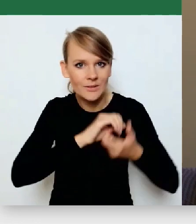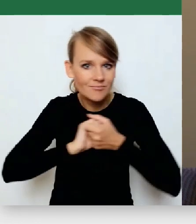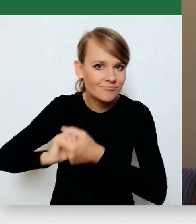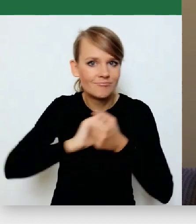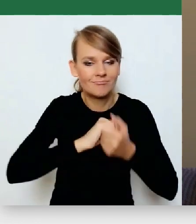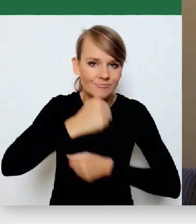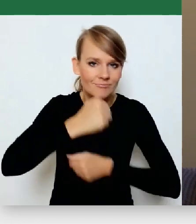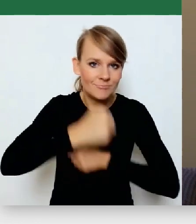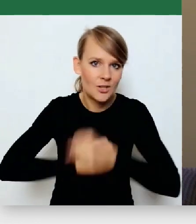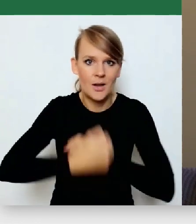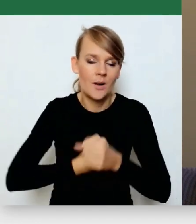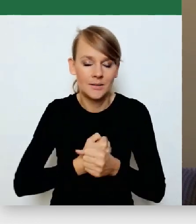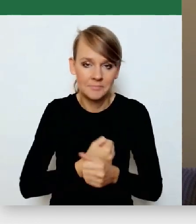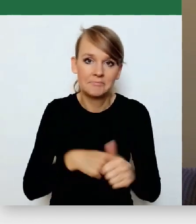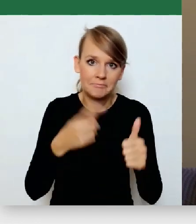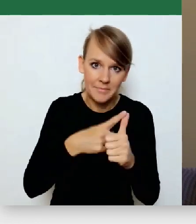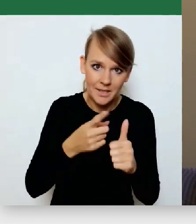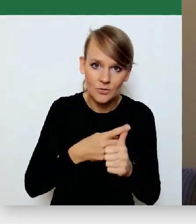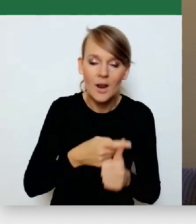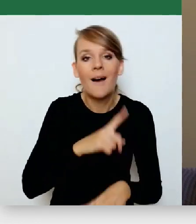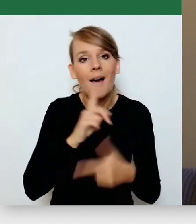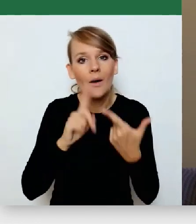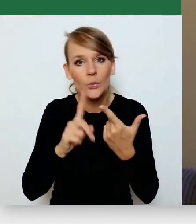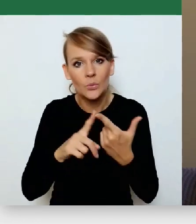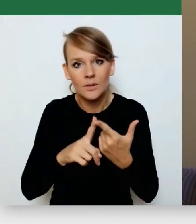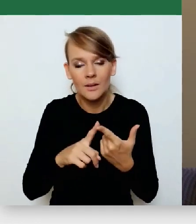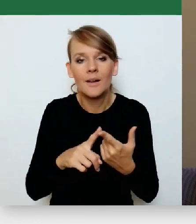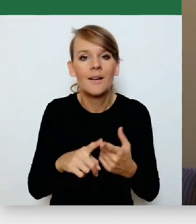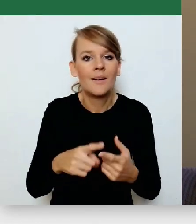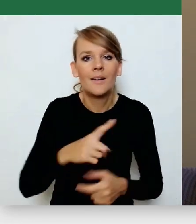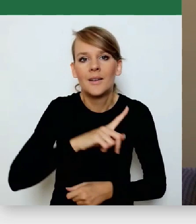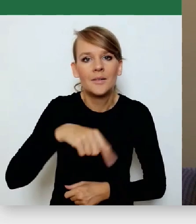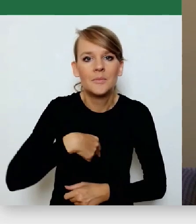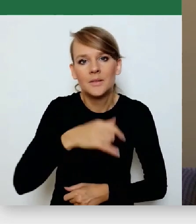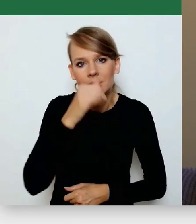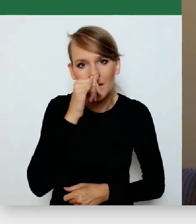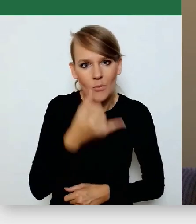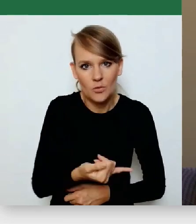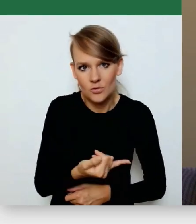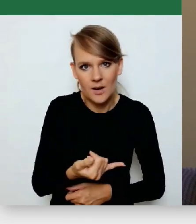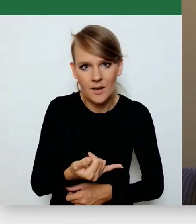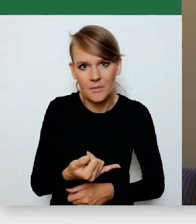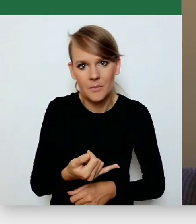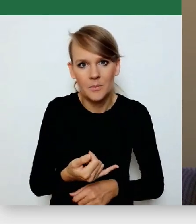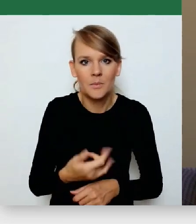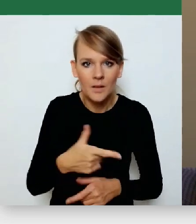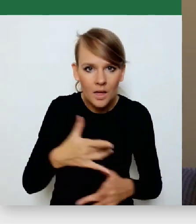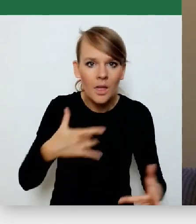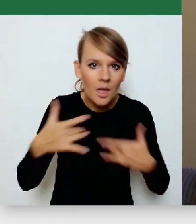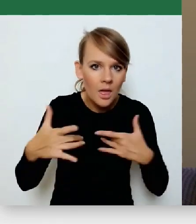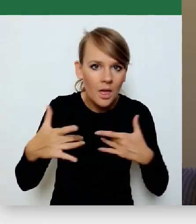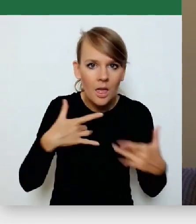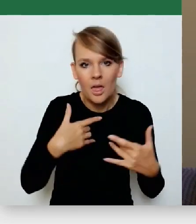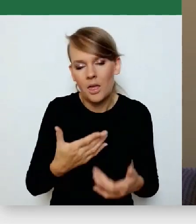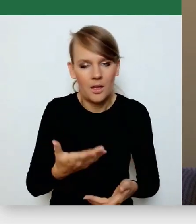To jest jedno, ale drugie też nie możemy dać się na końcu zagrzdząć jak barany, bo to też na